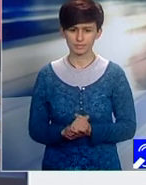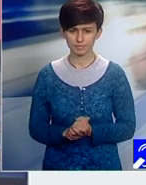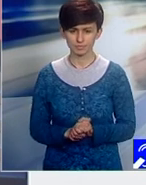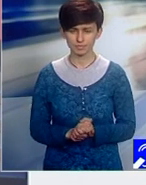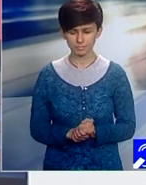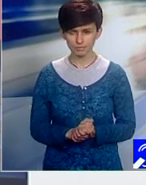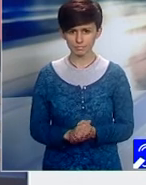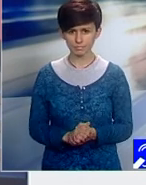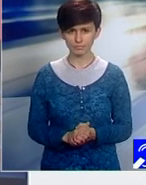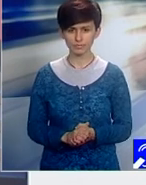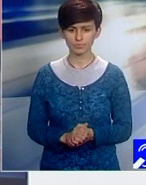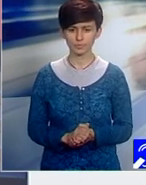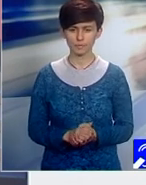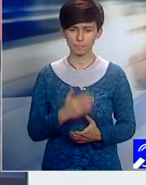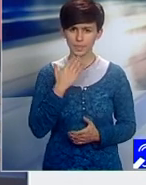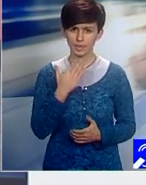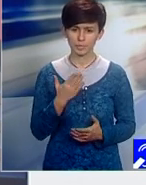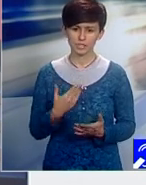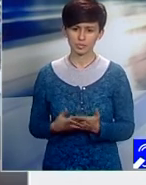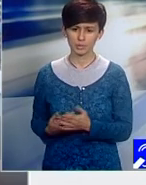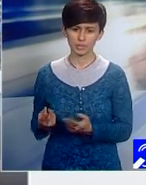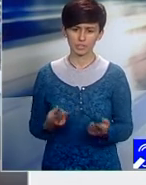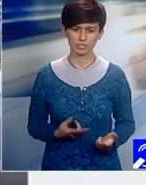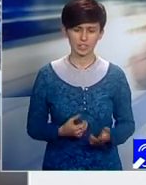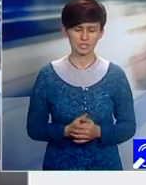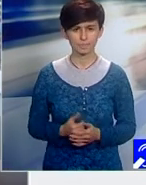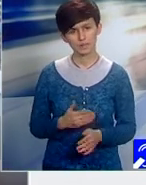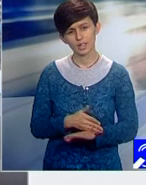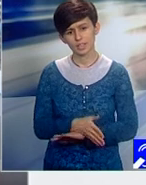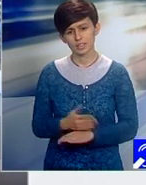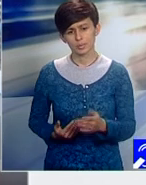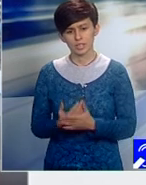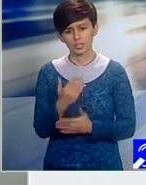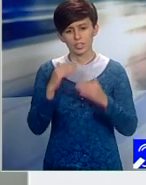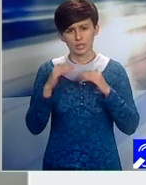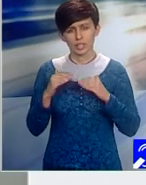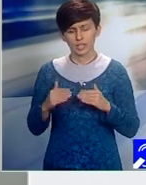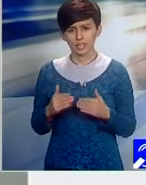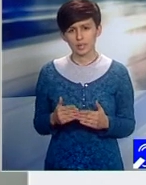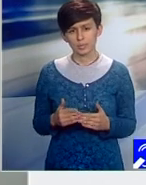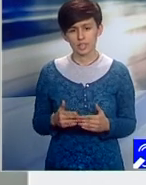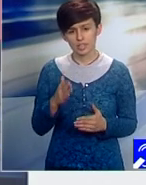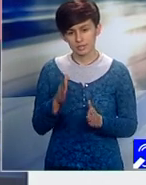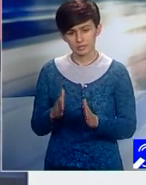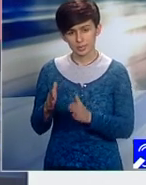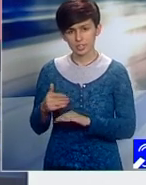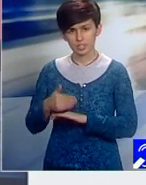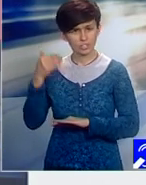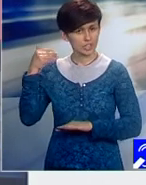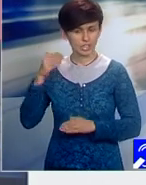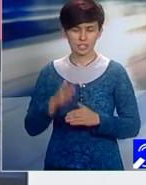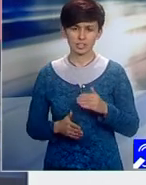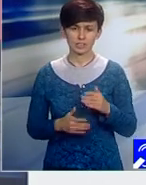Bună ziua și mulțumim pentru invitație! Intrăm într-o nouă etapă, da? Ea semifinalelor? Sigur, se apropie